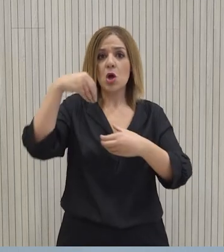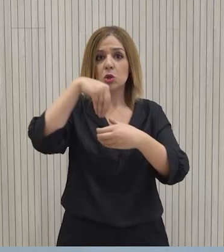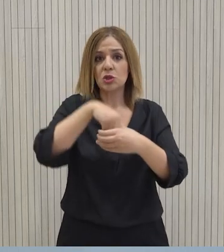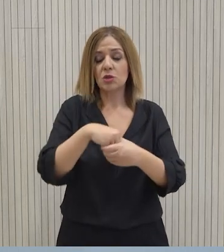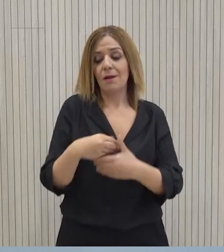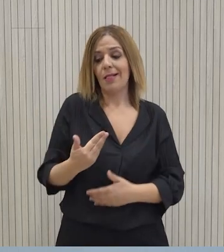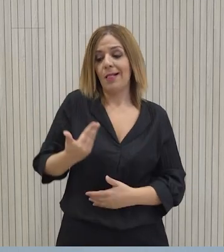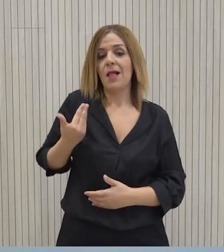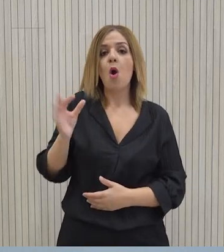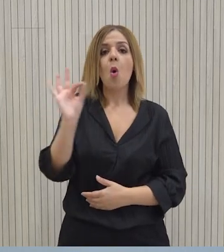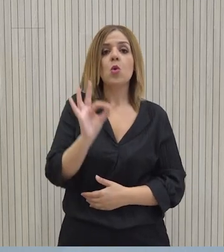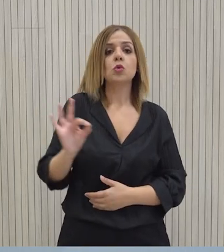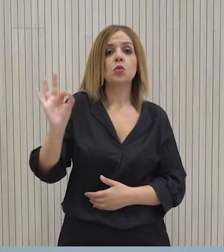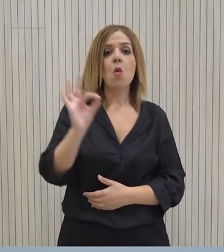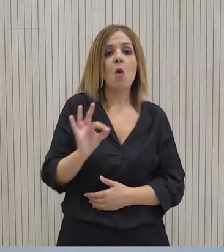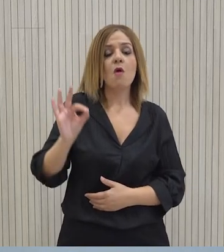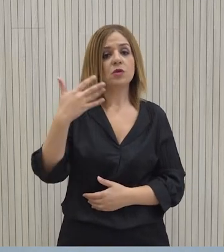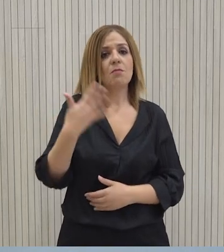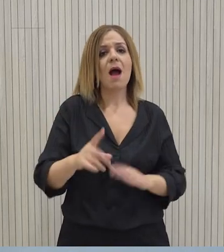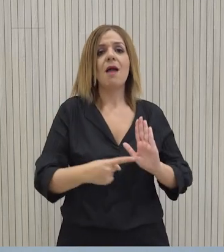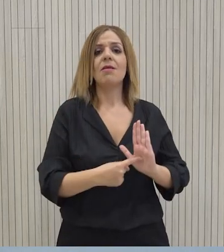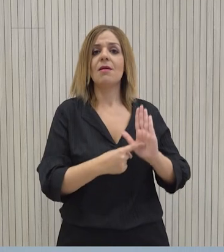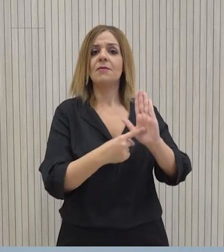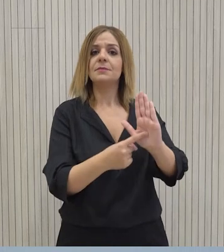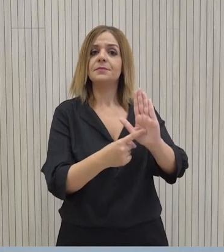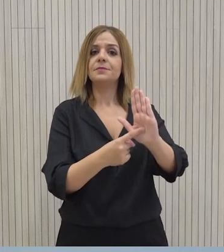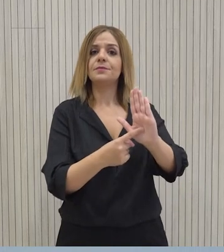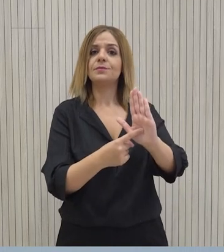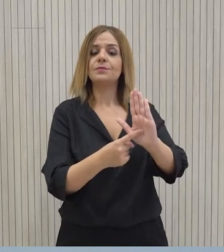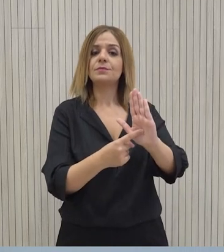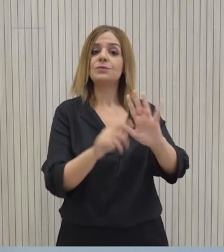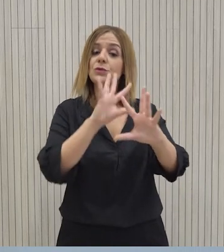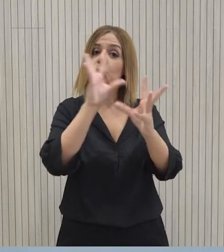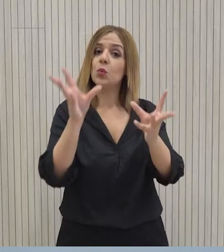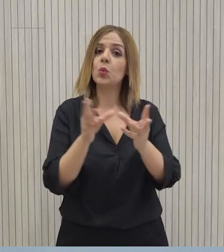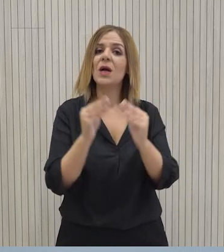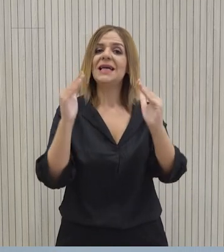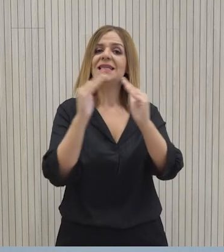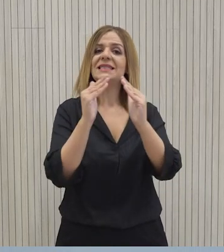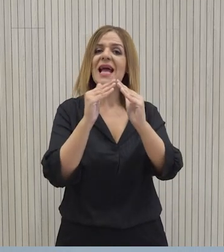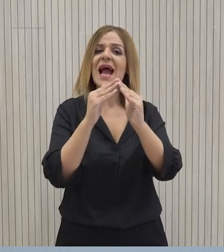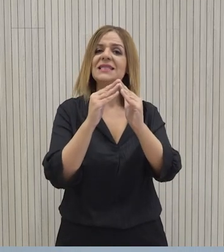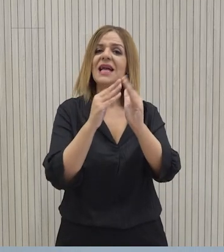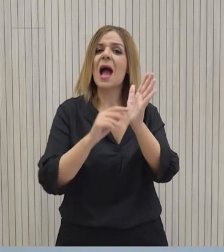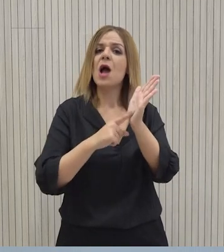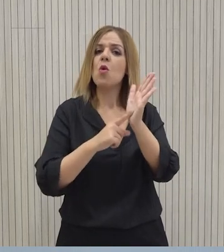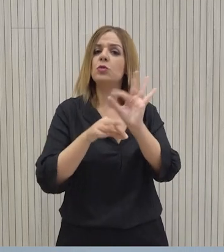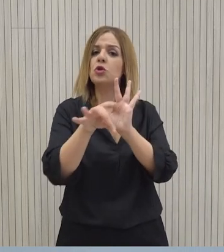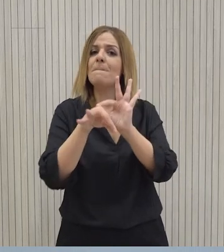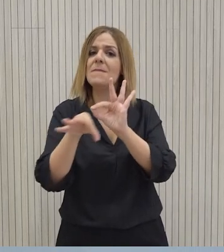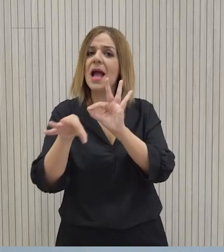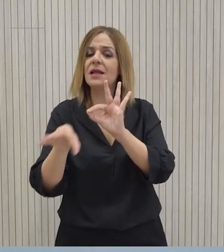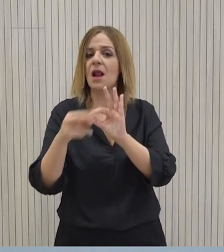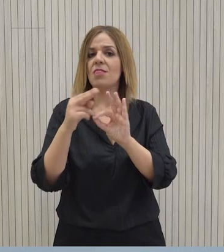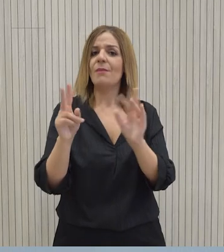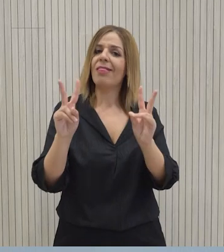τον περασμένο Οκτώβριο έχει παρουσιάσει την ολοκληρωμένη στεγαστική πολιτική ακριβώς για να μπορέσει